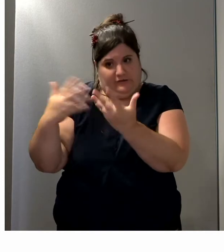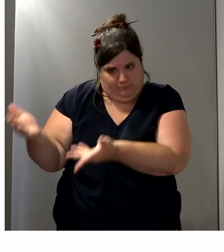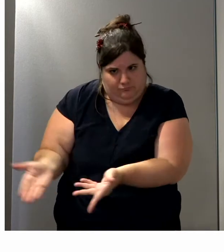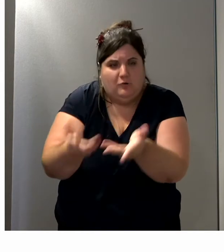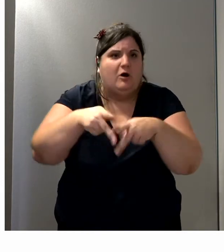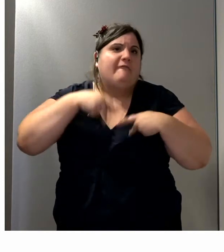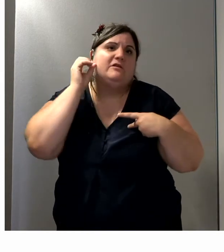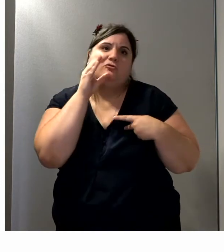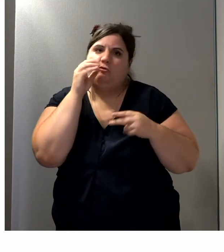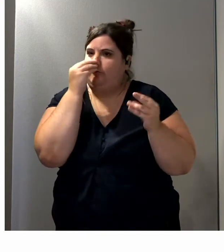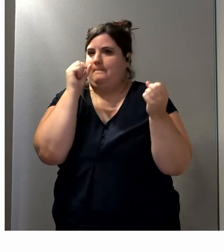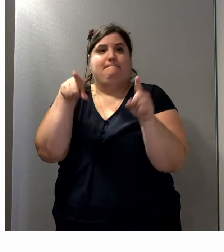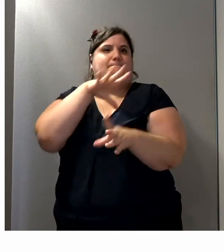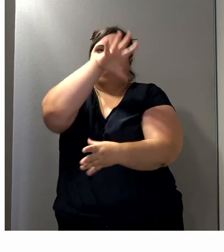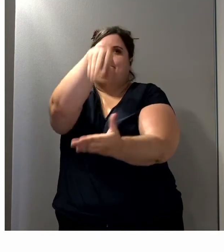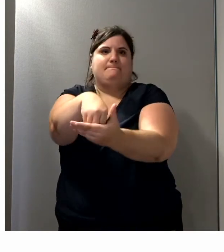dans la vie quotidienne.